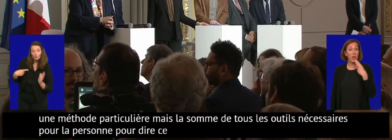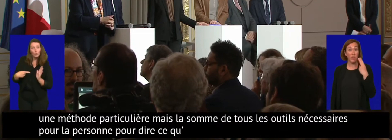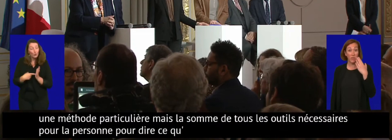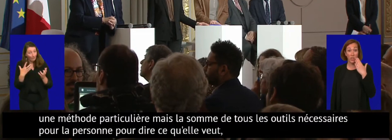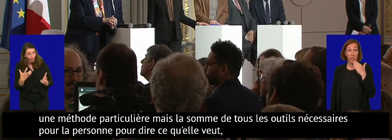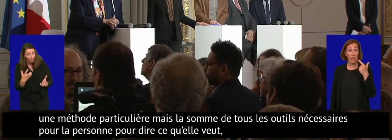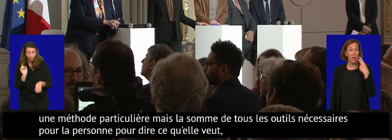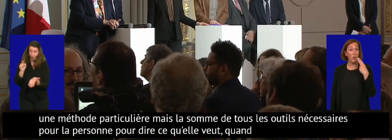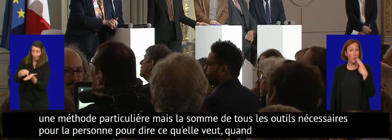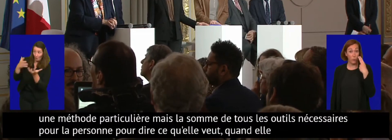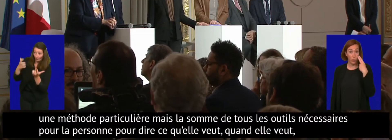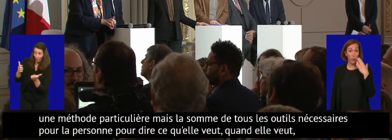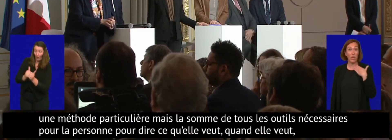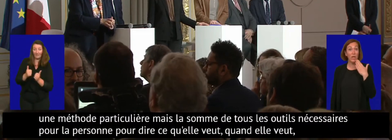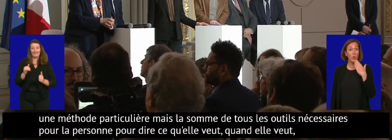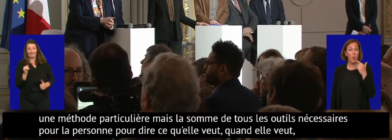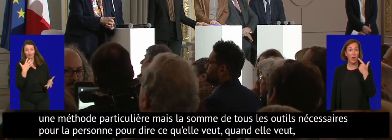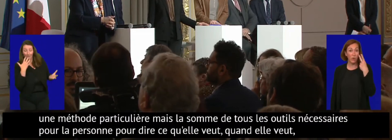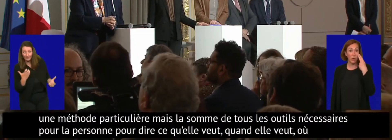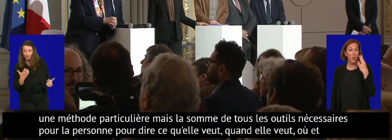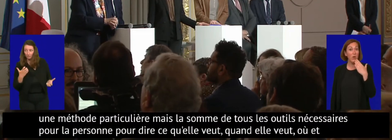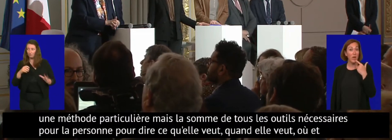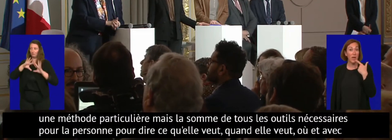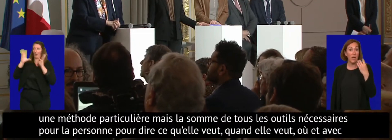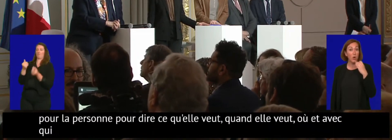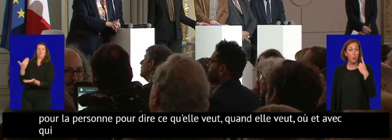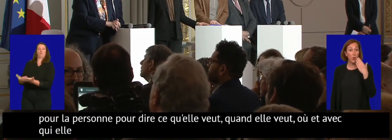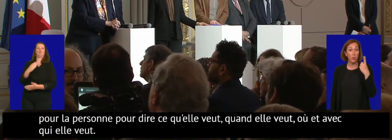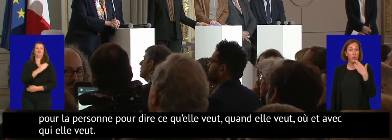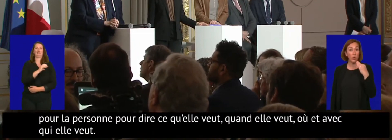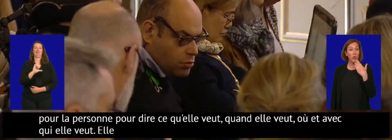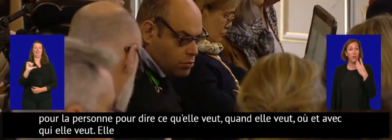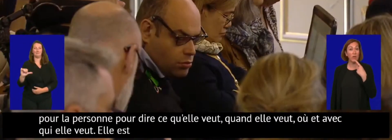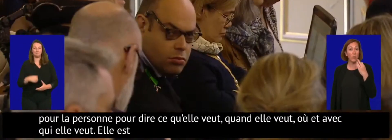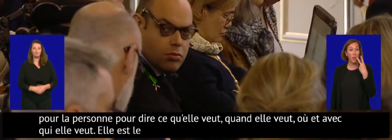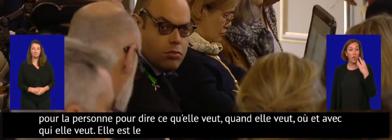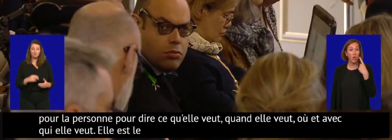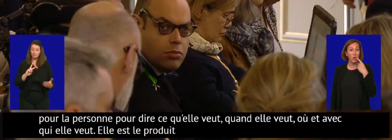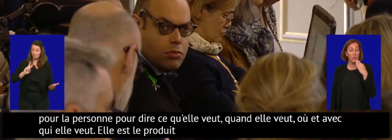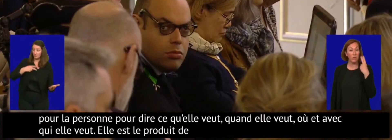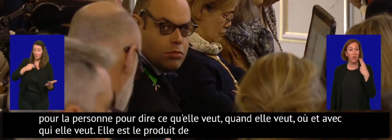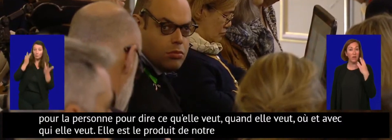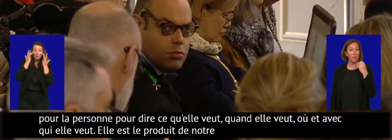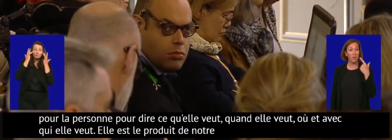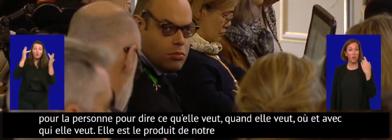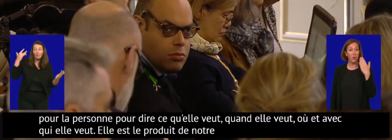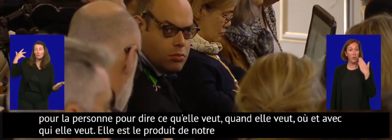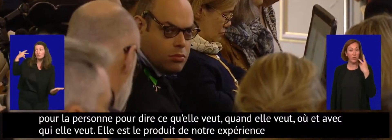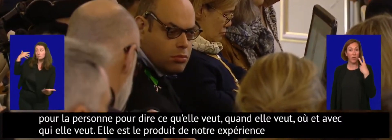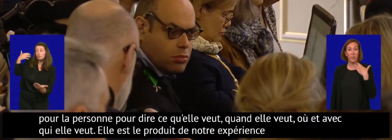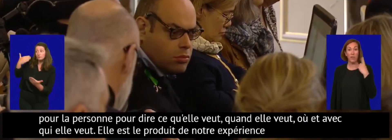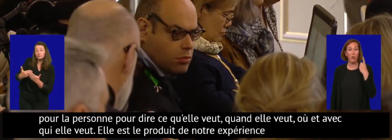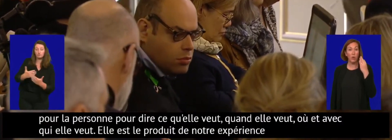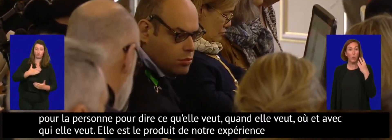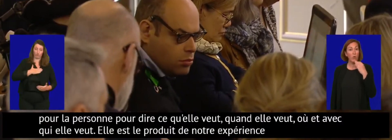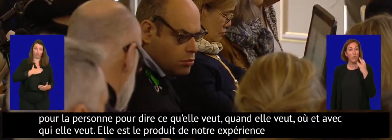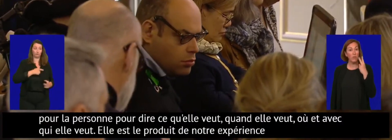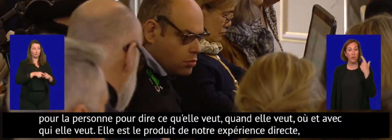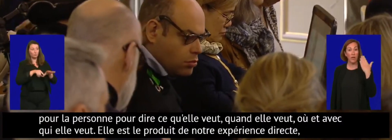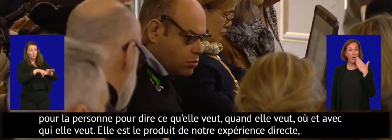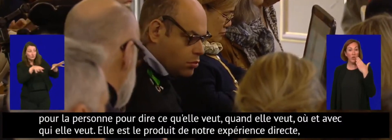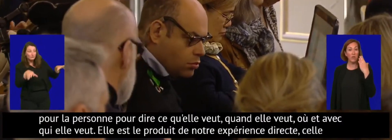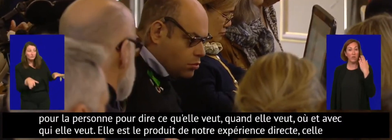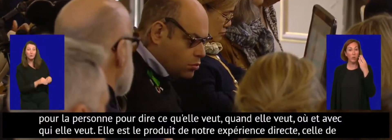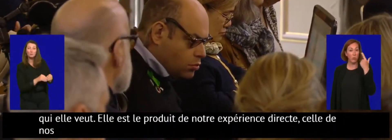et où elle veut. Elle est le produit de notre expérience directe, celle de nos familles et de professionnels attentifs à nos besoins.